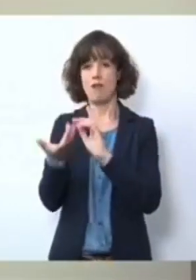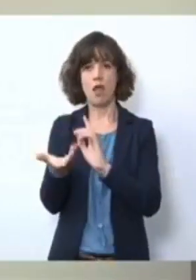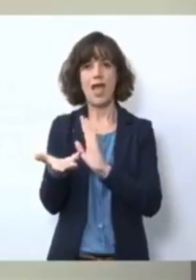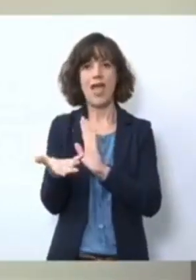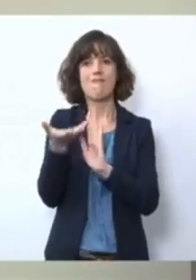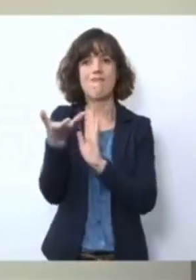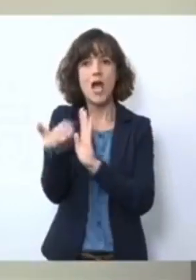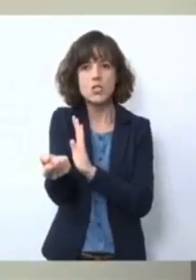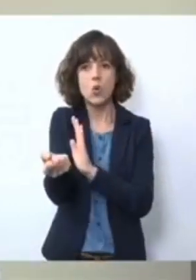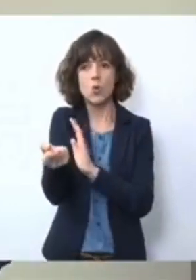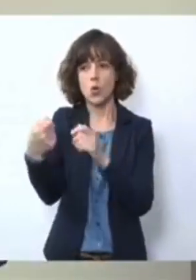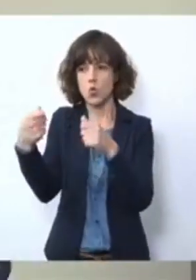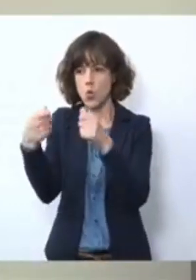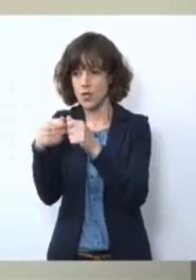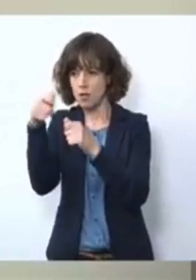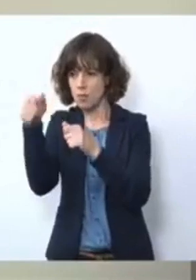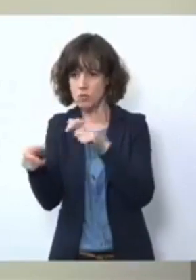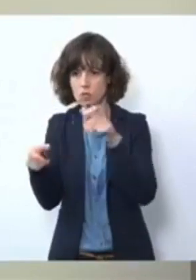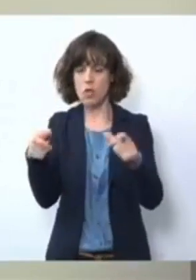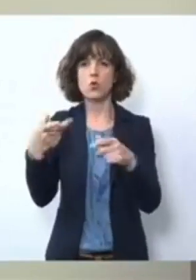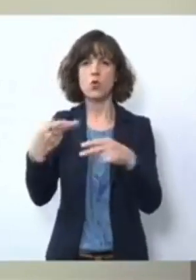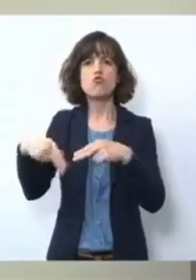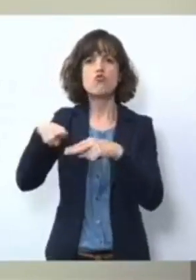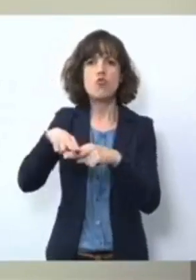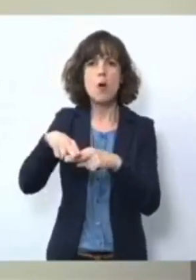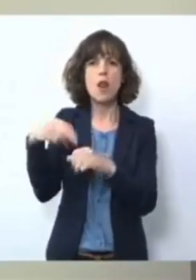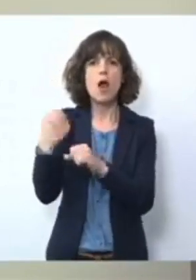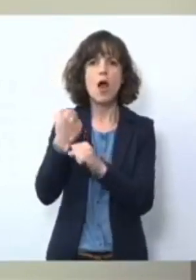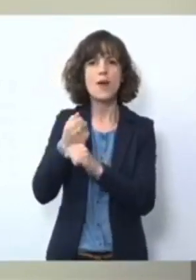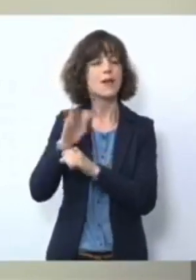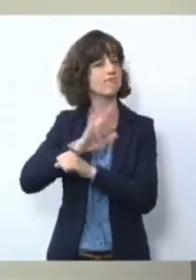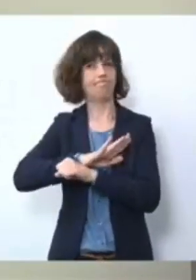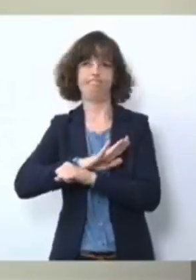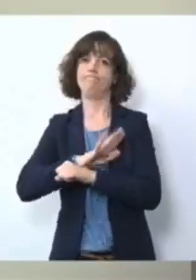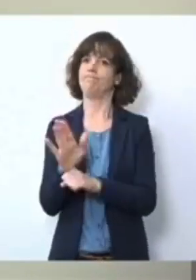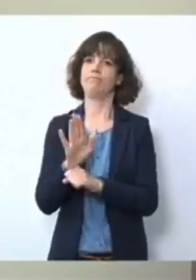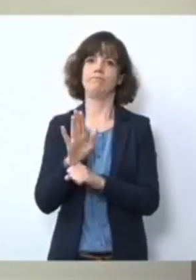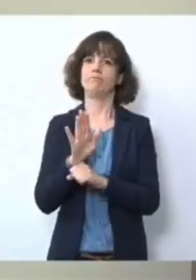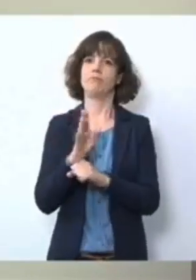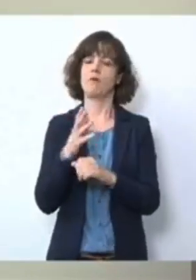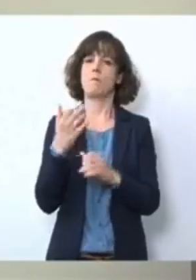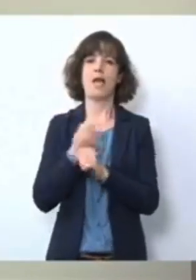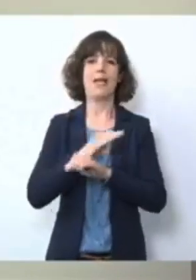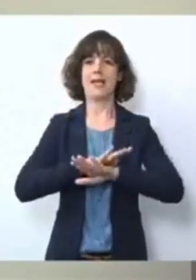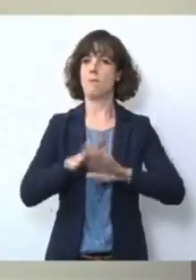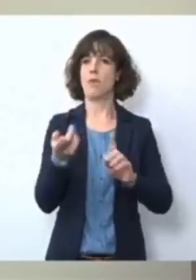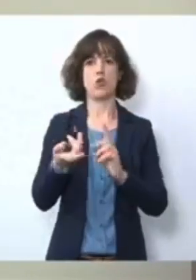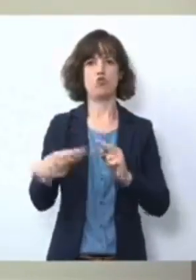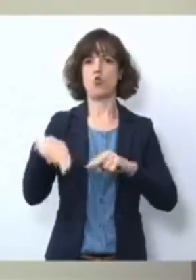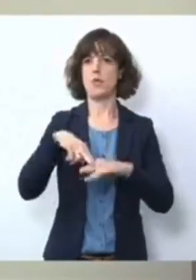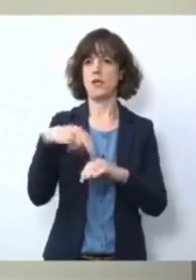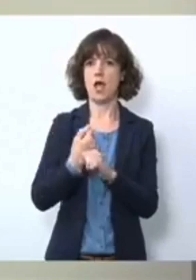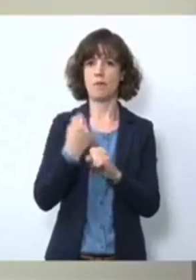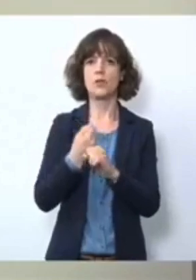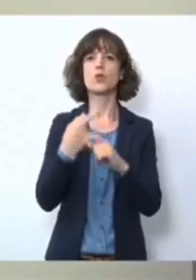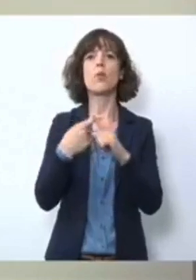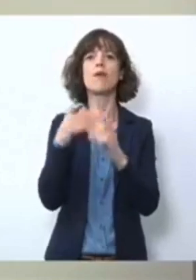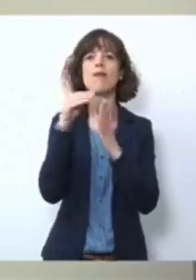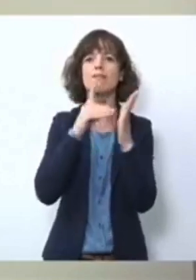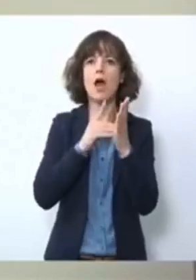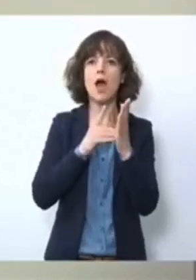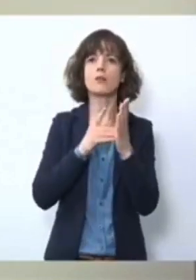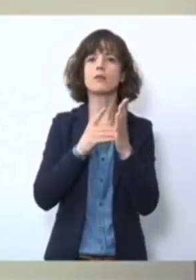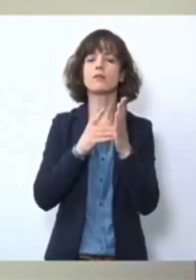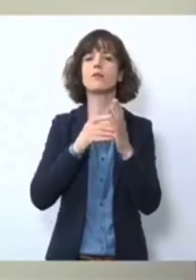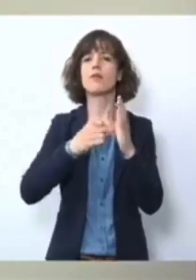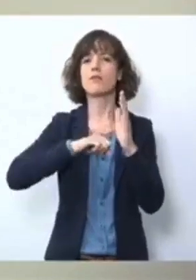Kontaktpersonen über die Landkreisgrenzen auch hinweg wird vermieden und der Datenfluss hin zu den übergeordneten Behörden